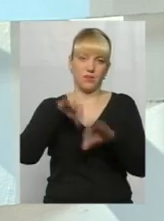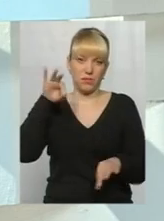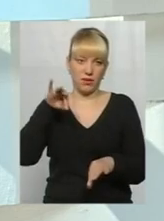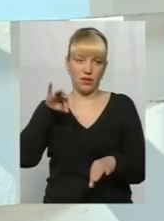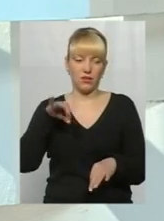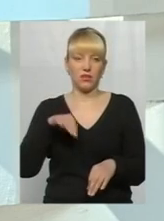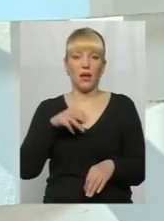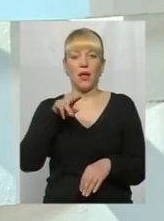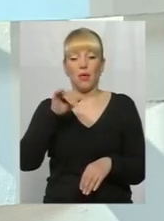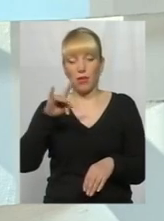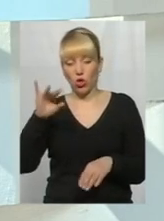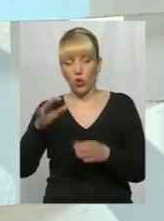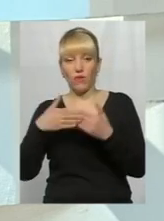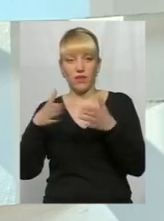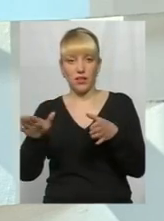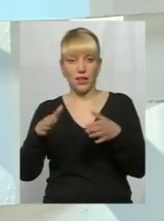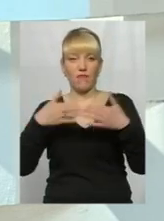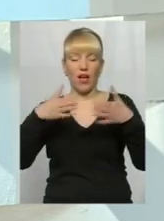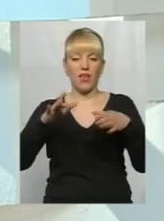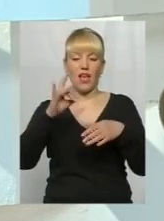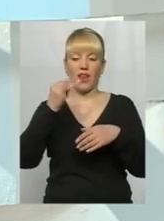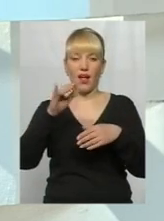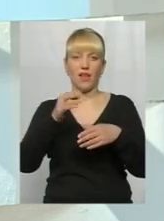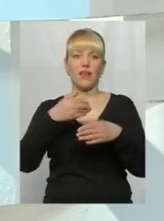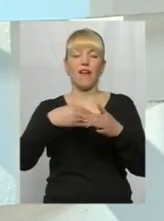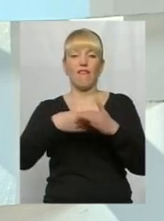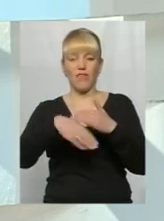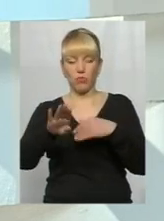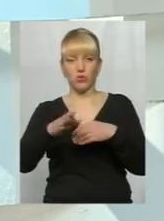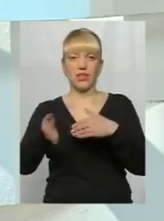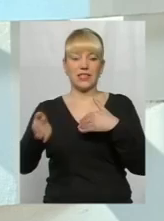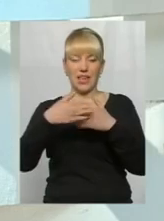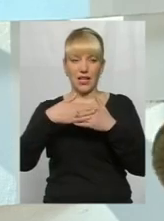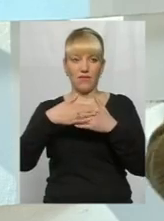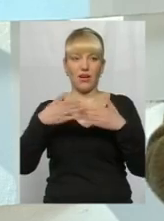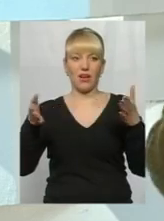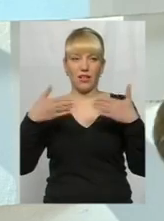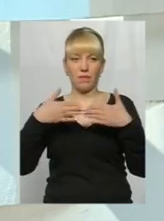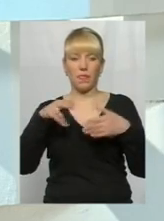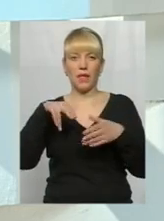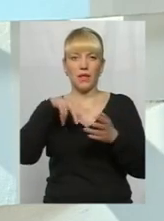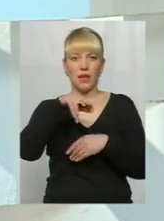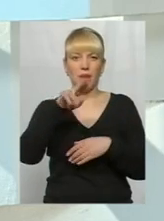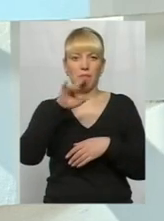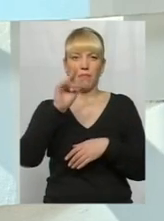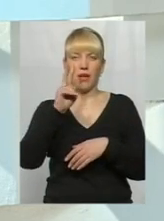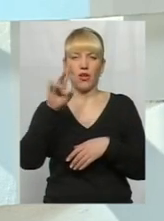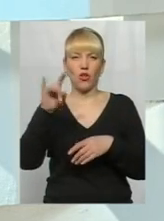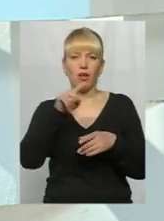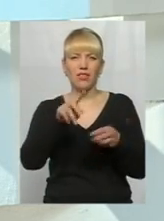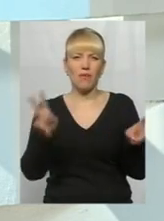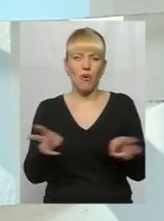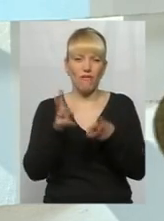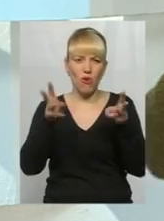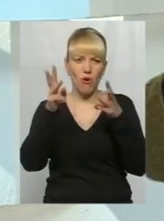Петро відчиняє йому браму раю, дід випускає його звідти, зачиняє браму раю, і той йде до пекла. Боже мій, вогонь горить.